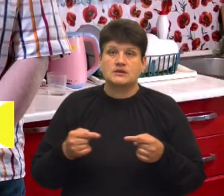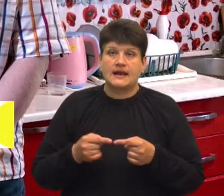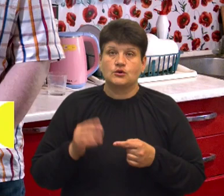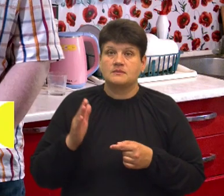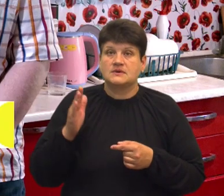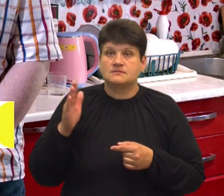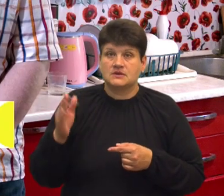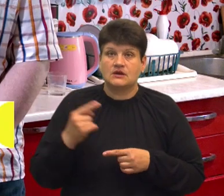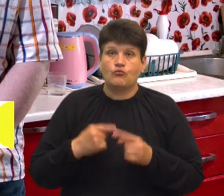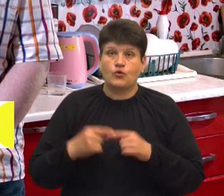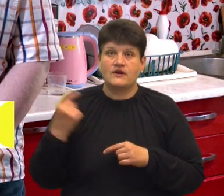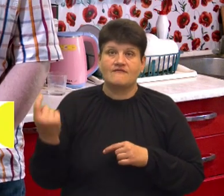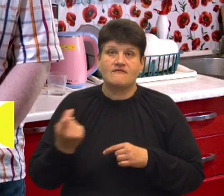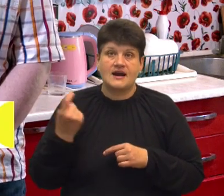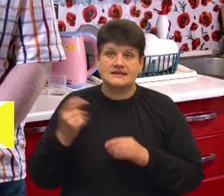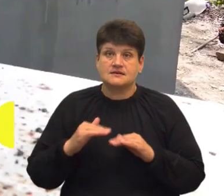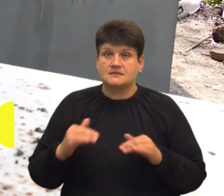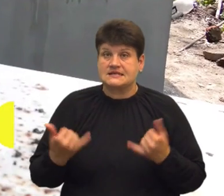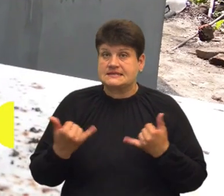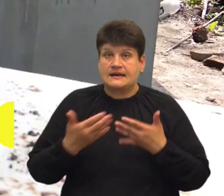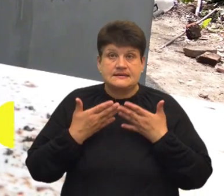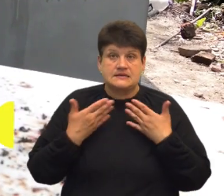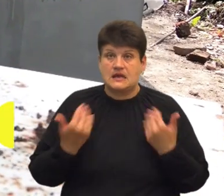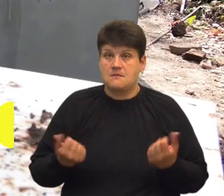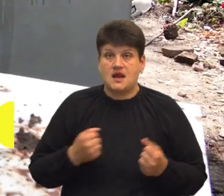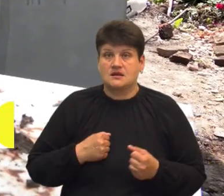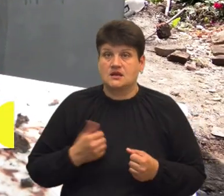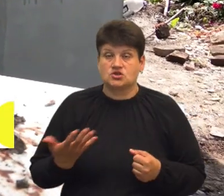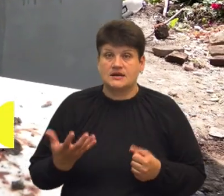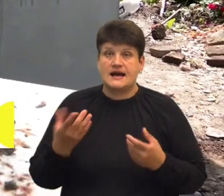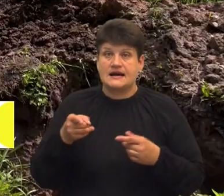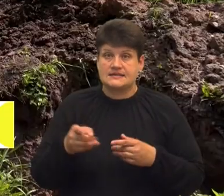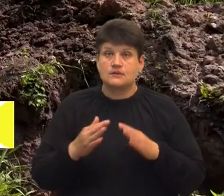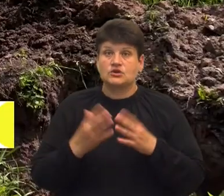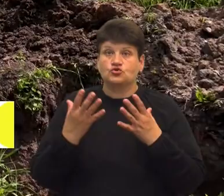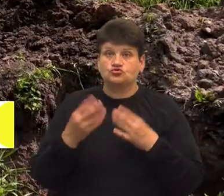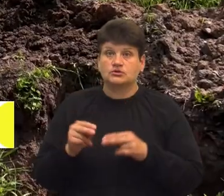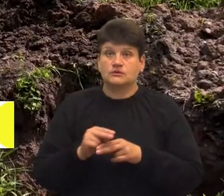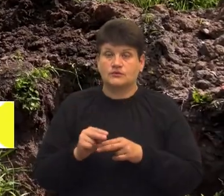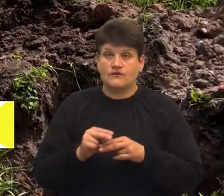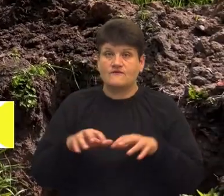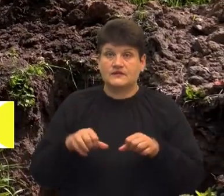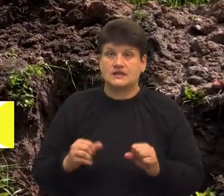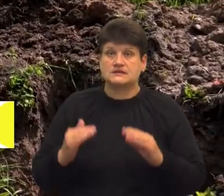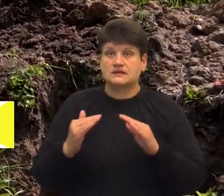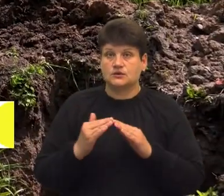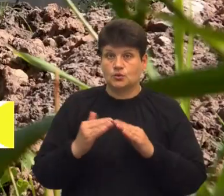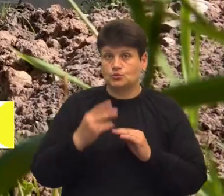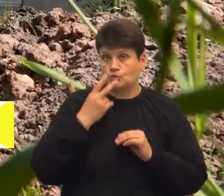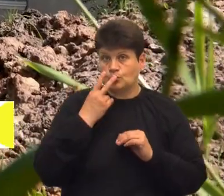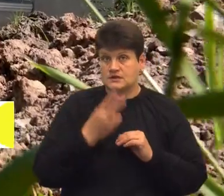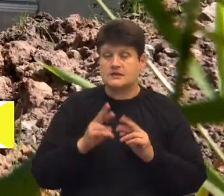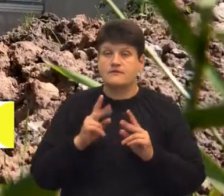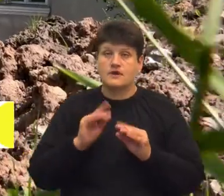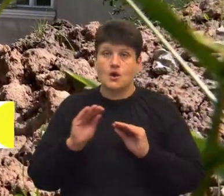повернення в місто Харків із дітьми зараз немає, на жаль. А цей будинок ще ремонтують. Власник дому Володимир Кованюк показав, як